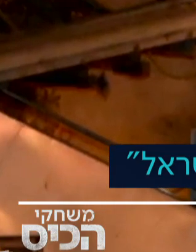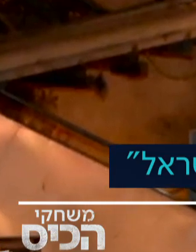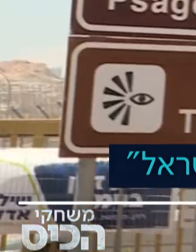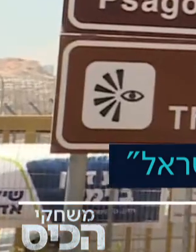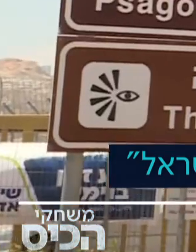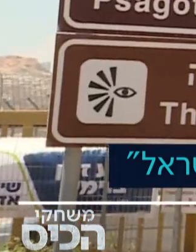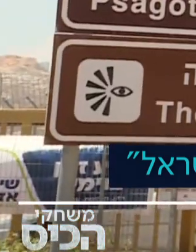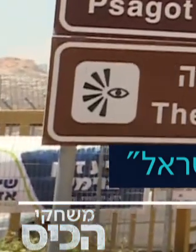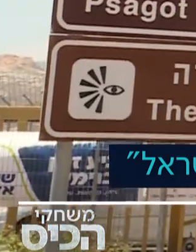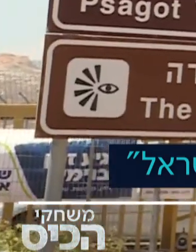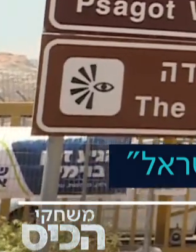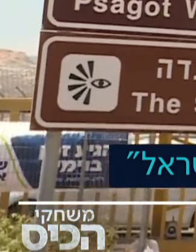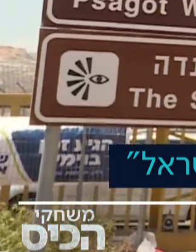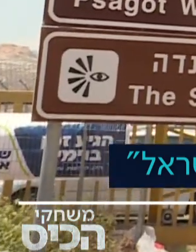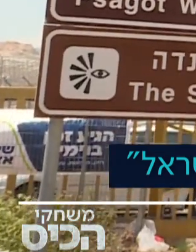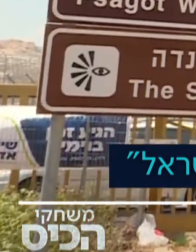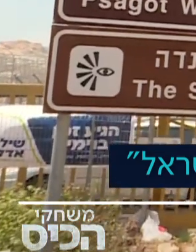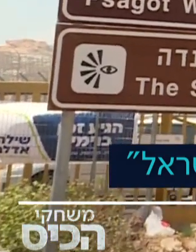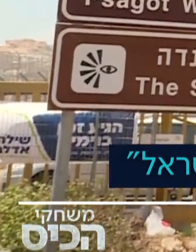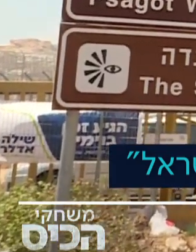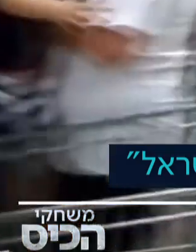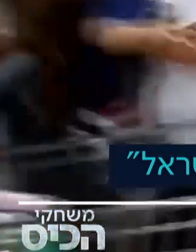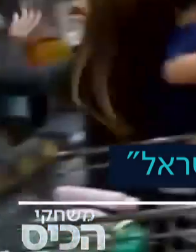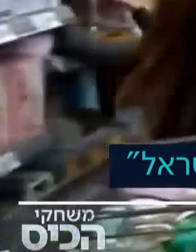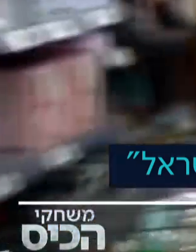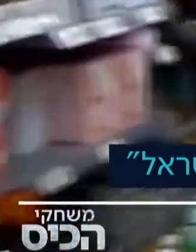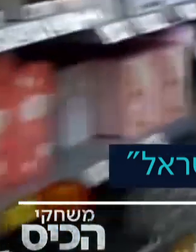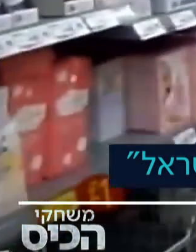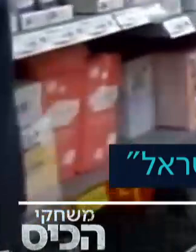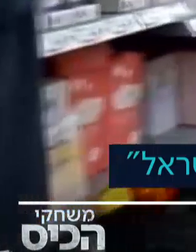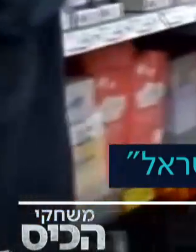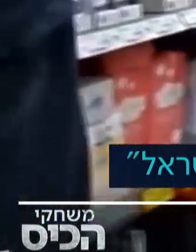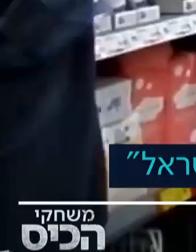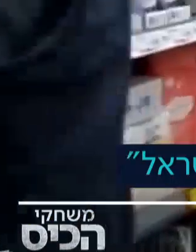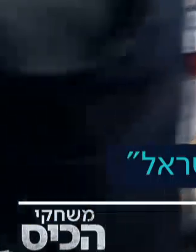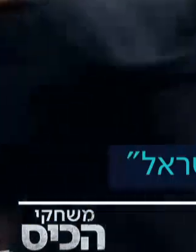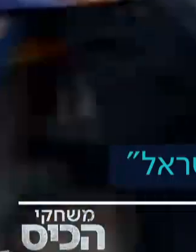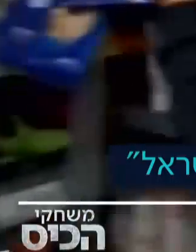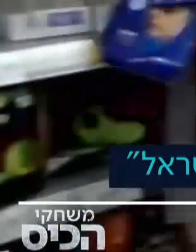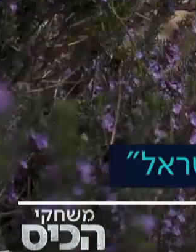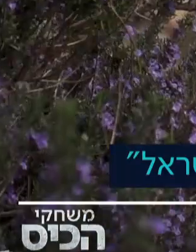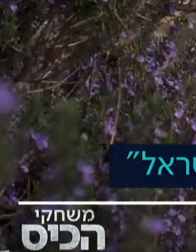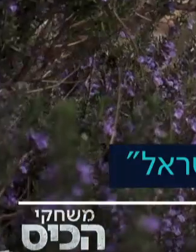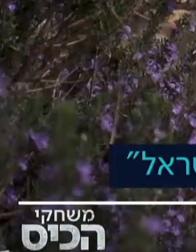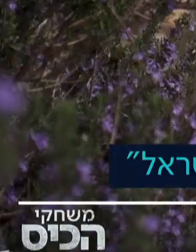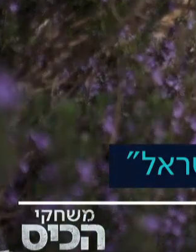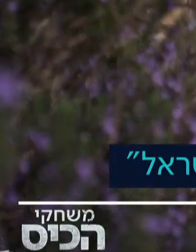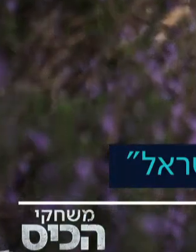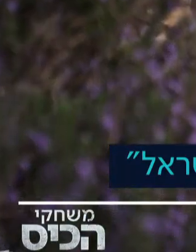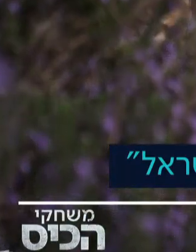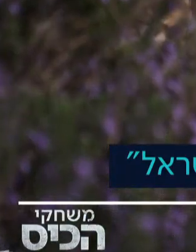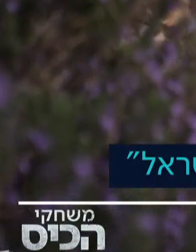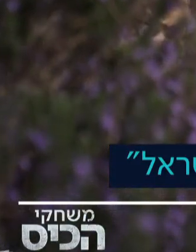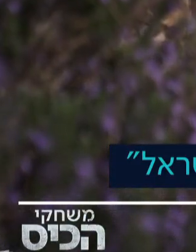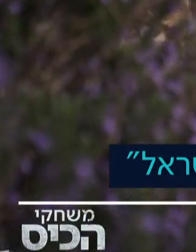מדיניות סימון המוצרים לגבי מוצרים ההתנחלויות ולאפשר לסמן אותם כתוצרת ישראל. ההודעה מהווה מעין, הכרה דה